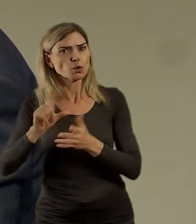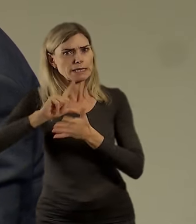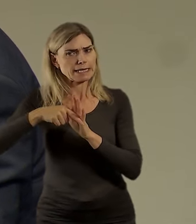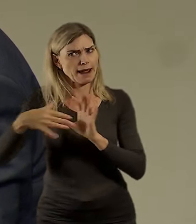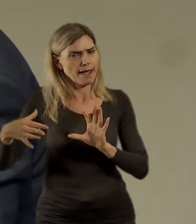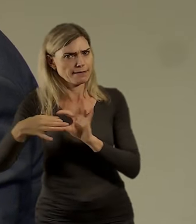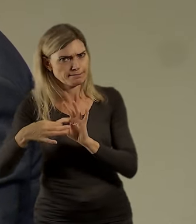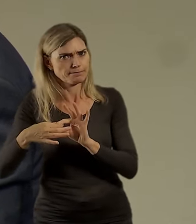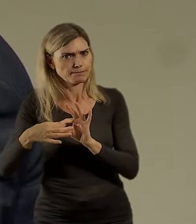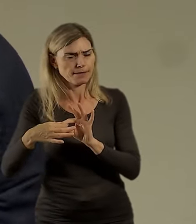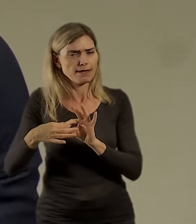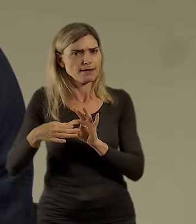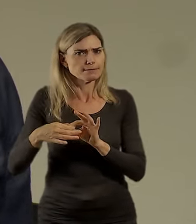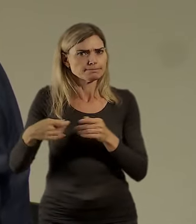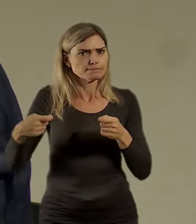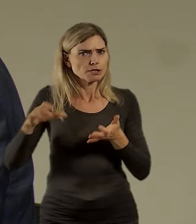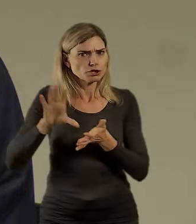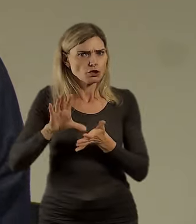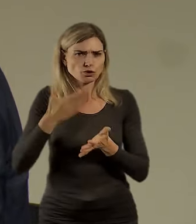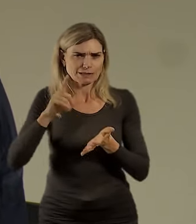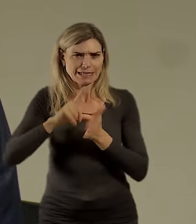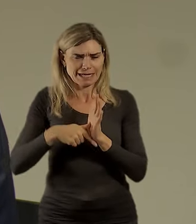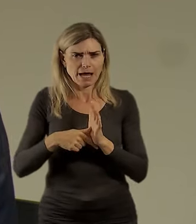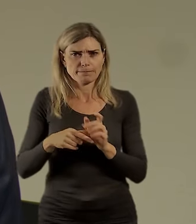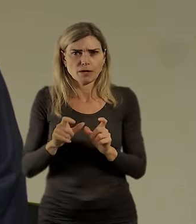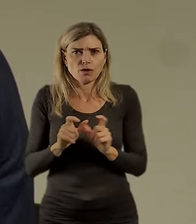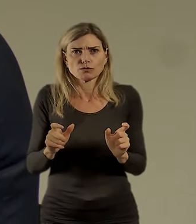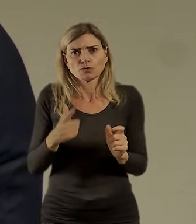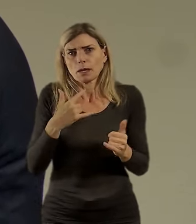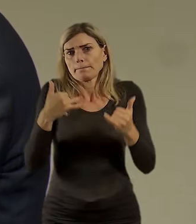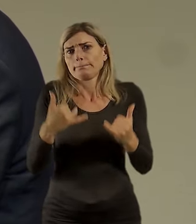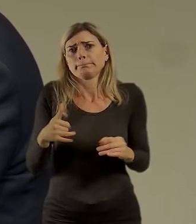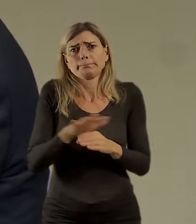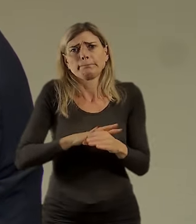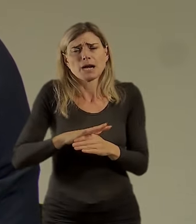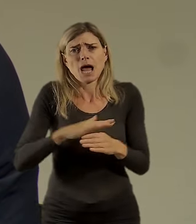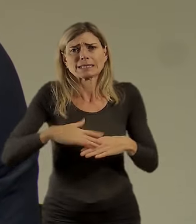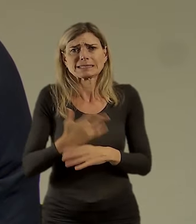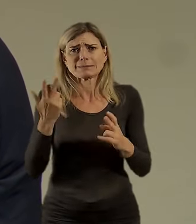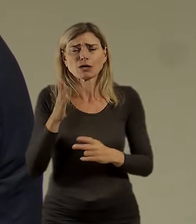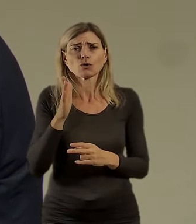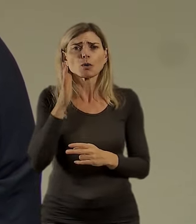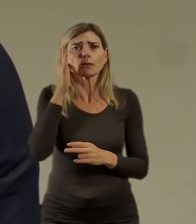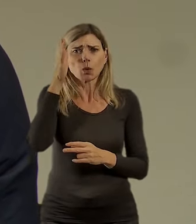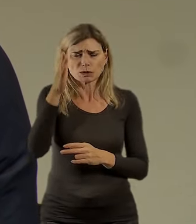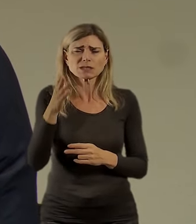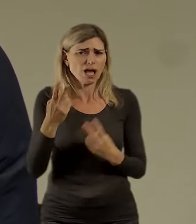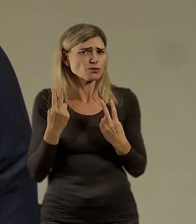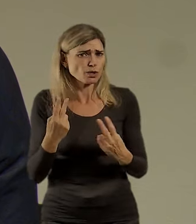řeknu blbě, toho pražského regionu, nemáme moc jiný název, bude do budoucna jako strašně důležitý.